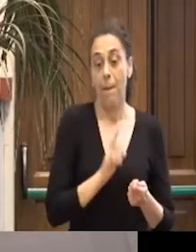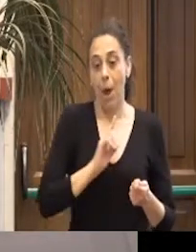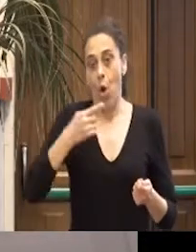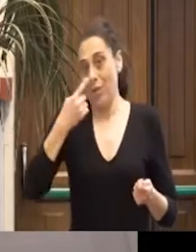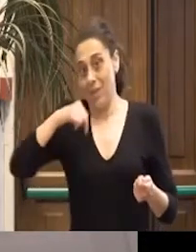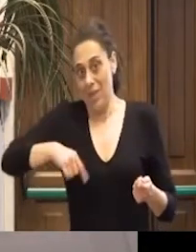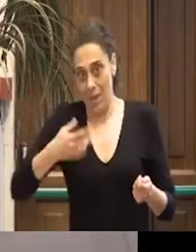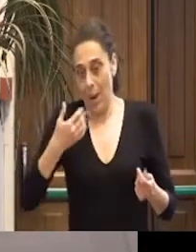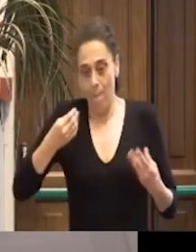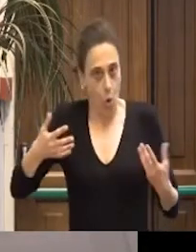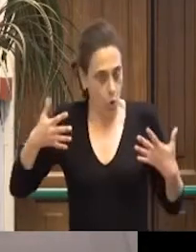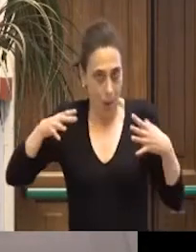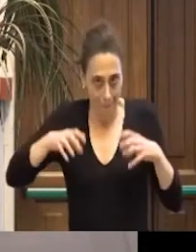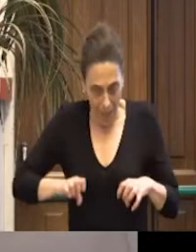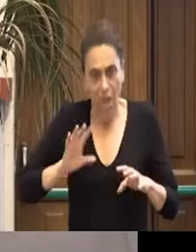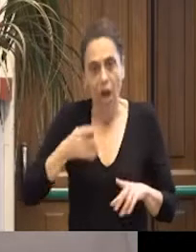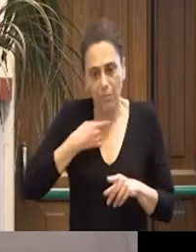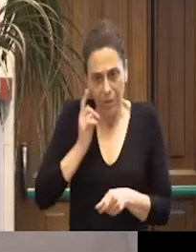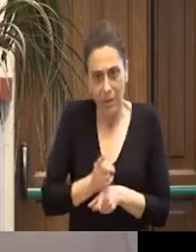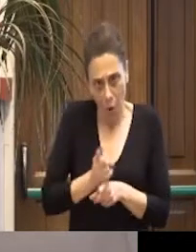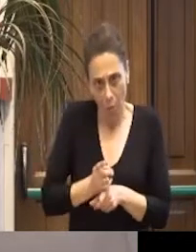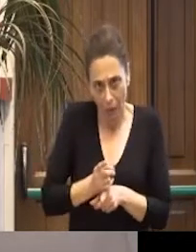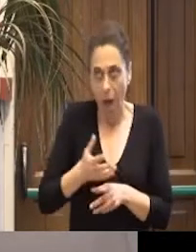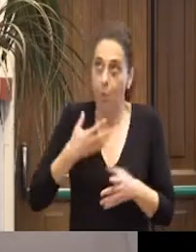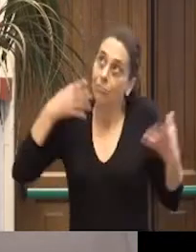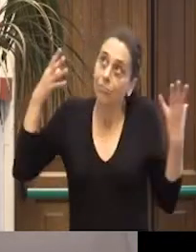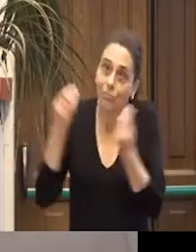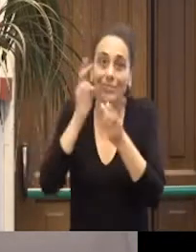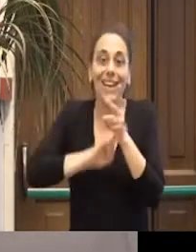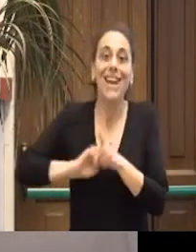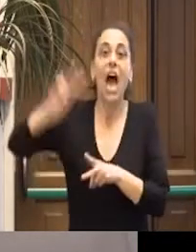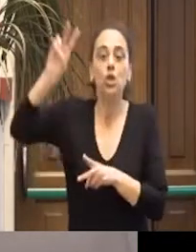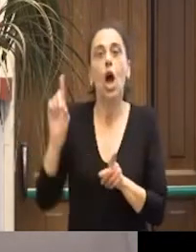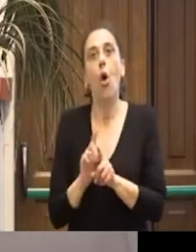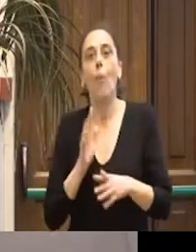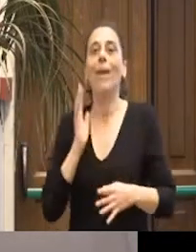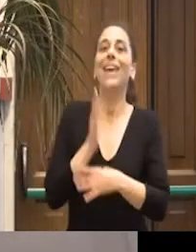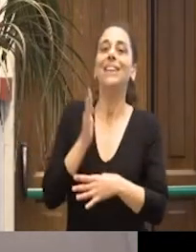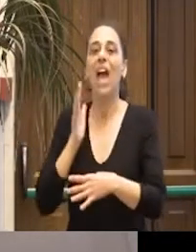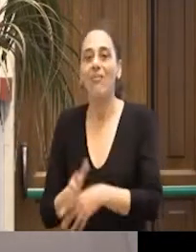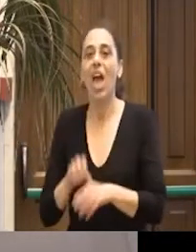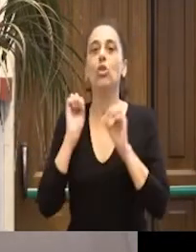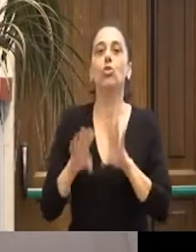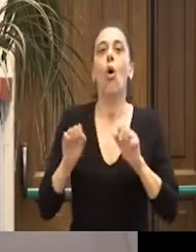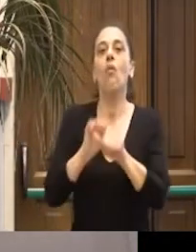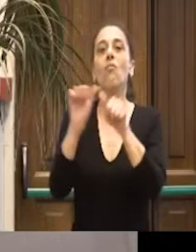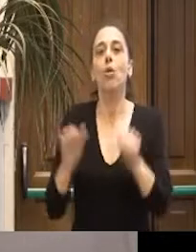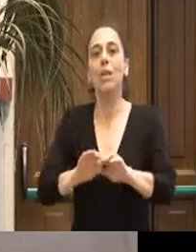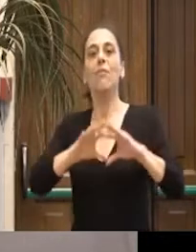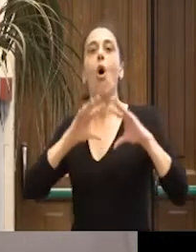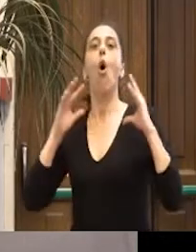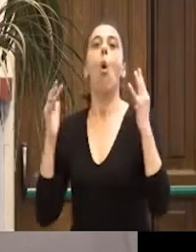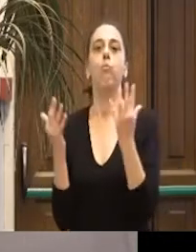impegnata, ma lo faremo come azione nazionale proprio di intervento formativo globale sulle